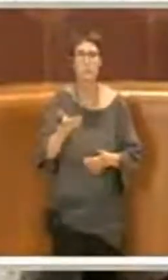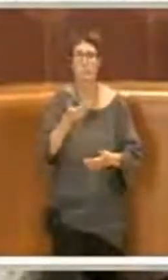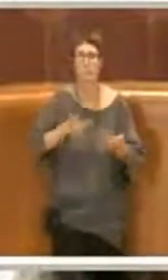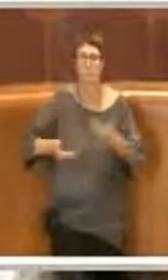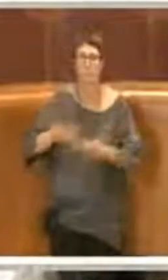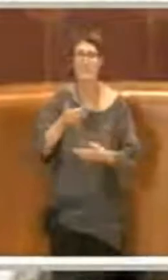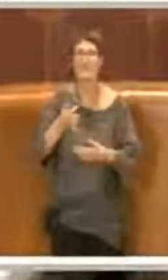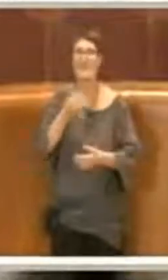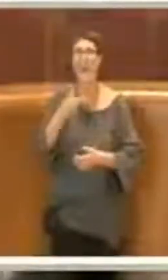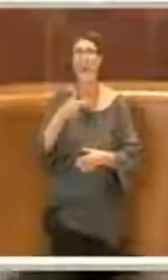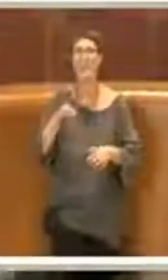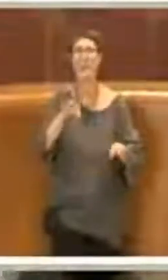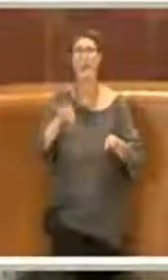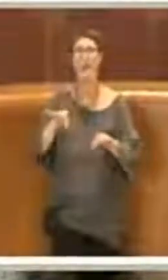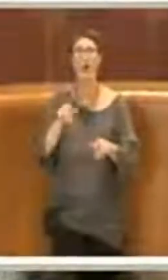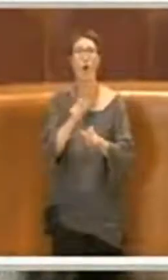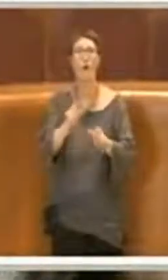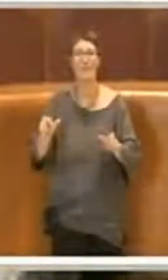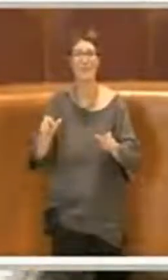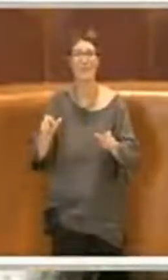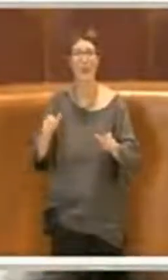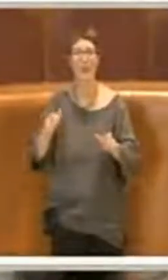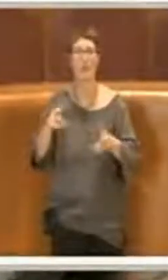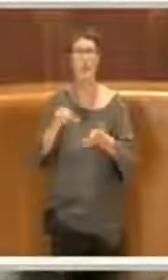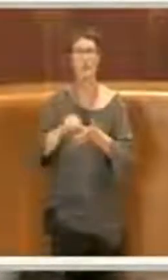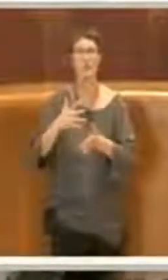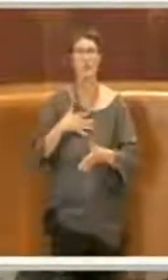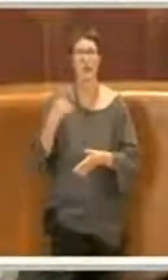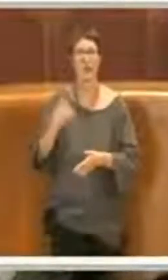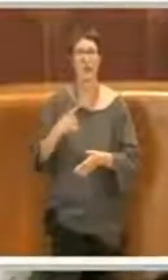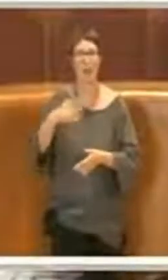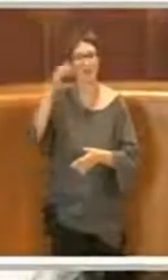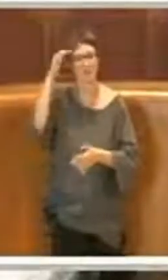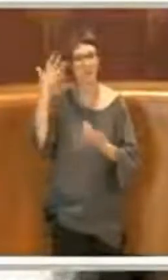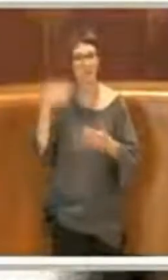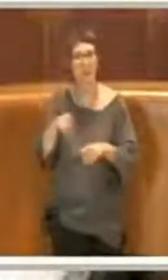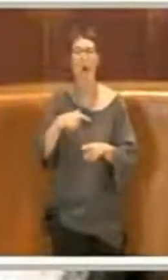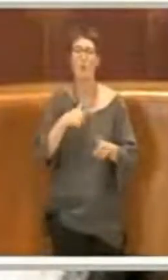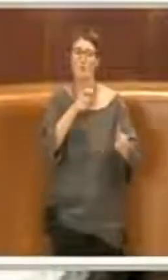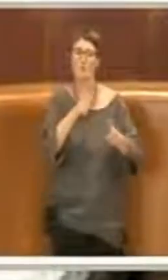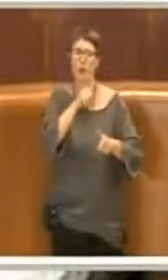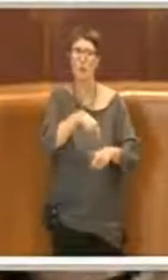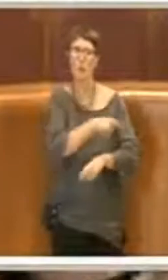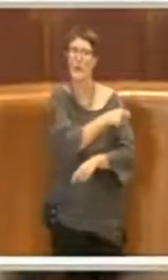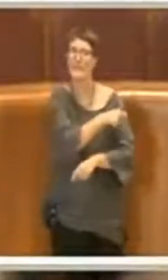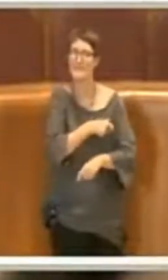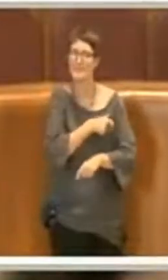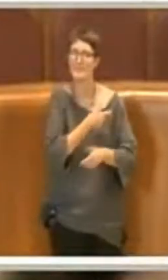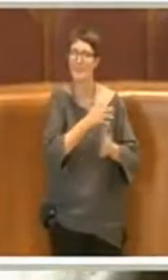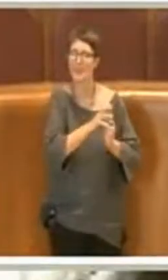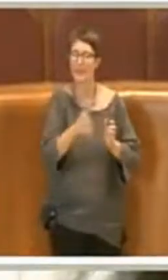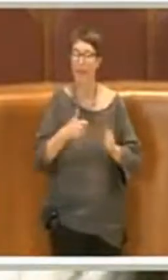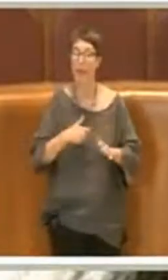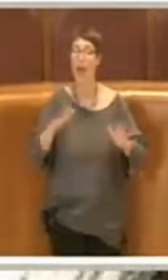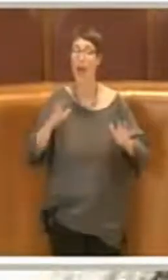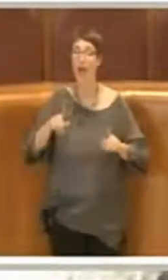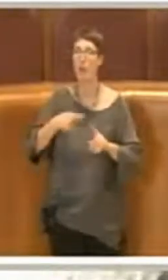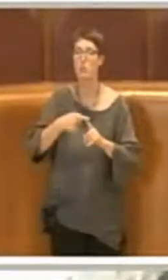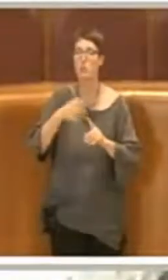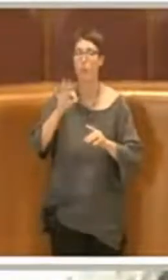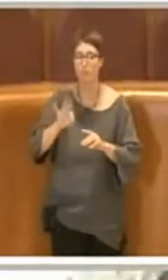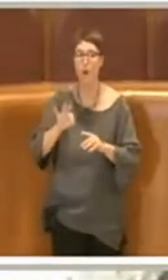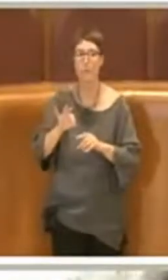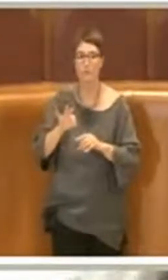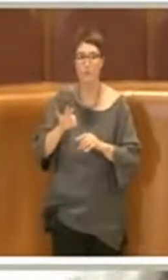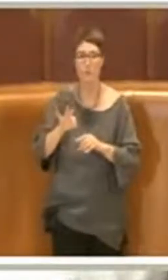anziani, è stata fatta con una fase di ascolto, di interlocuzione anche con i sindacati. Quindi ho veramente, ah e oltretutto è stata fatta in attesa